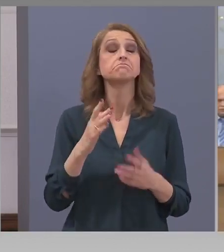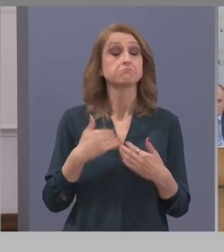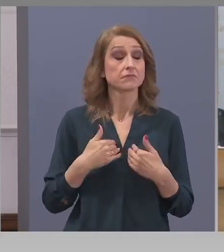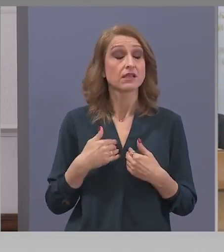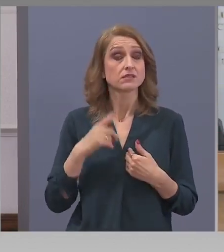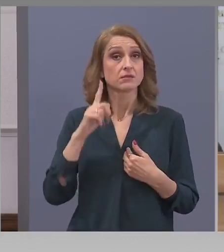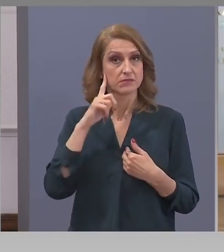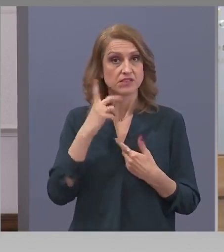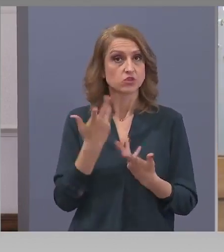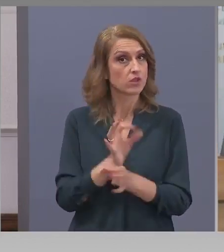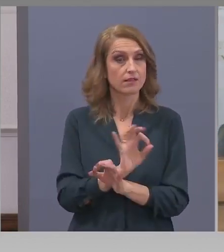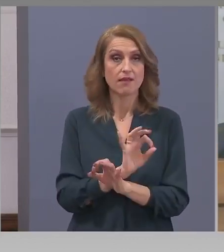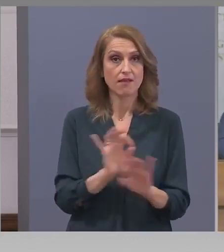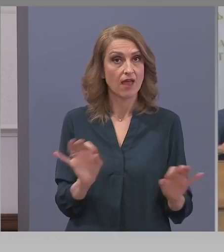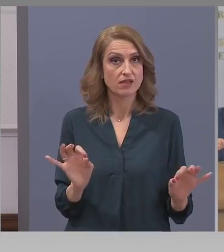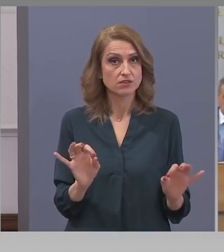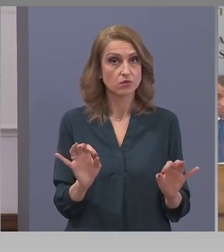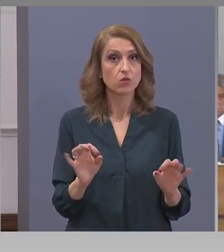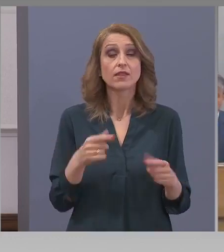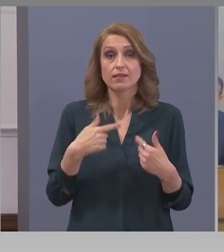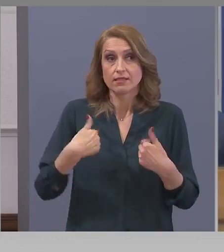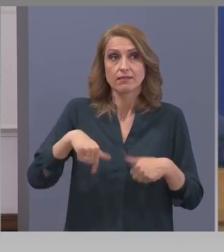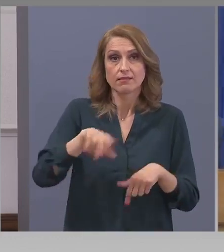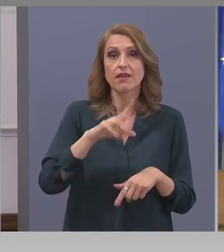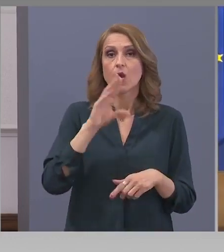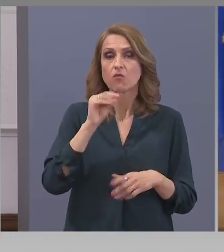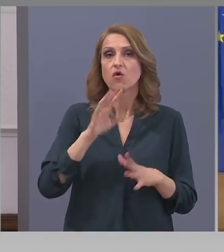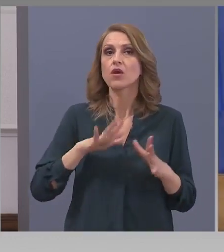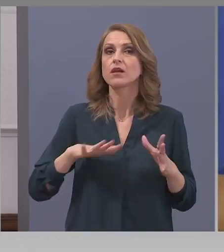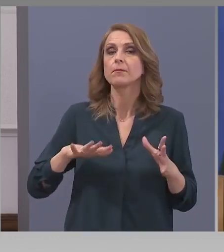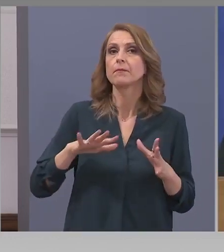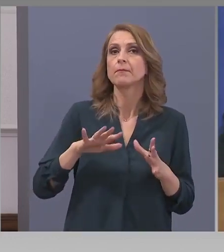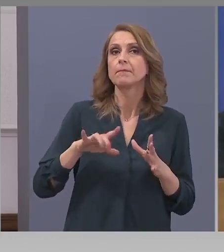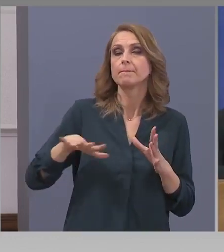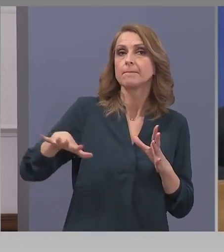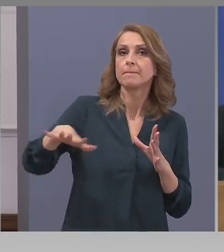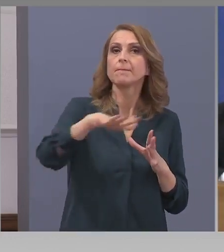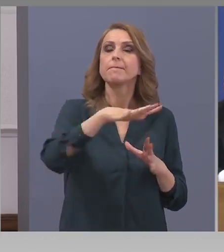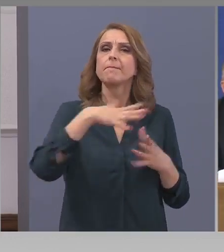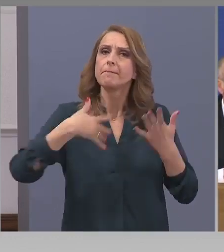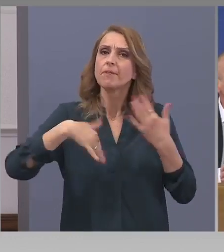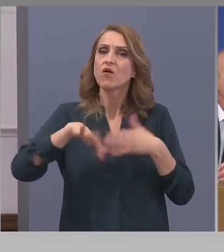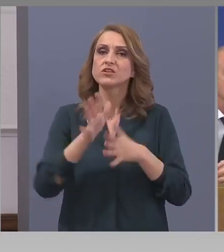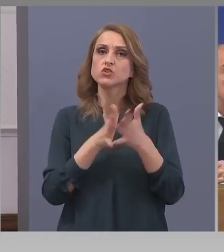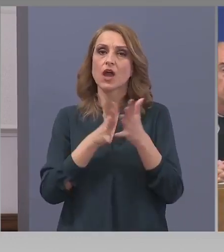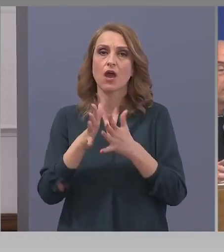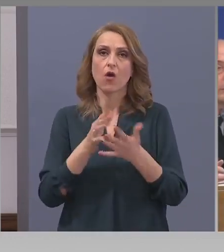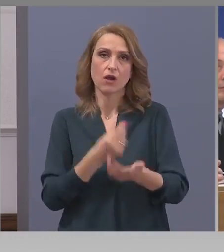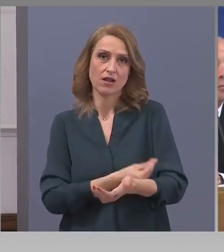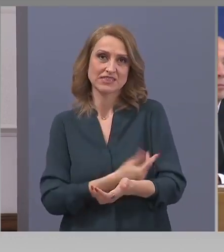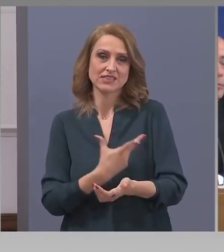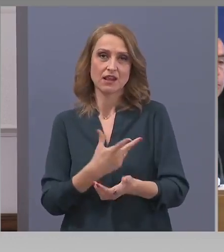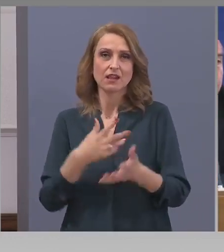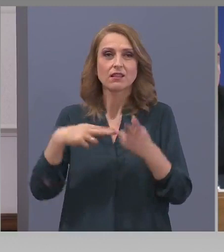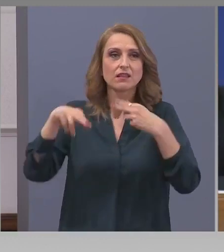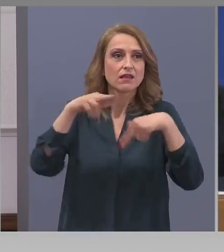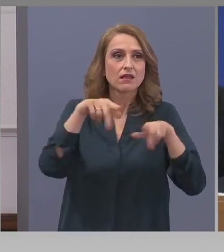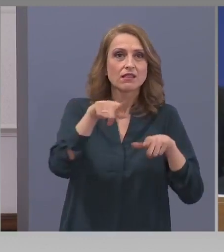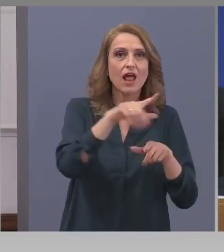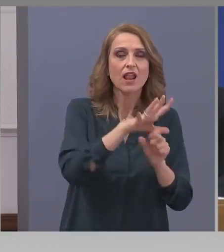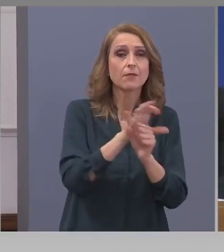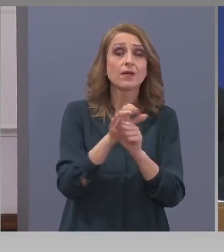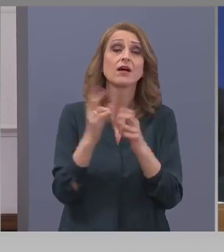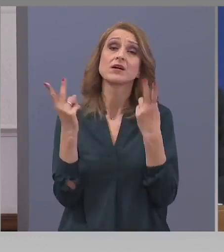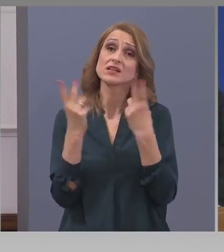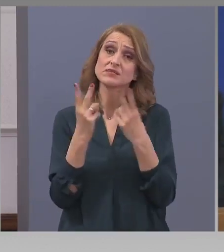че стана много ясно, че говорим за масов скрининг. Действително. Разбира се, това след като бъде прият